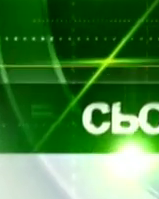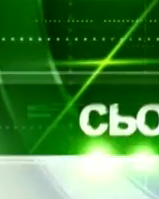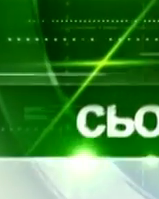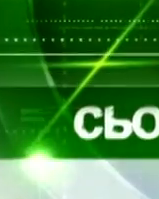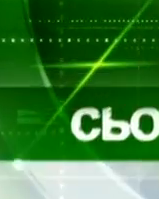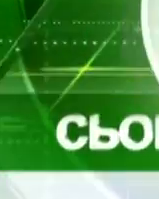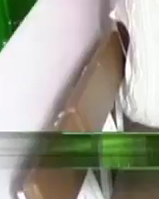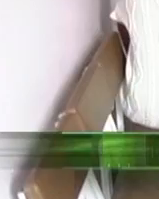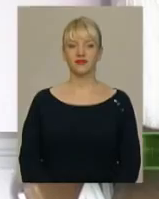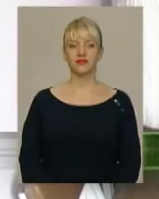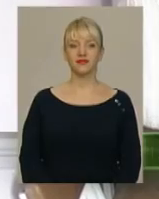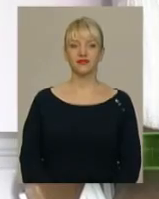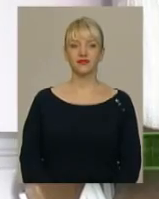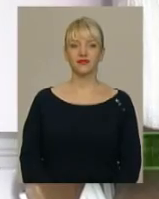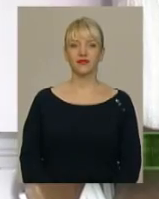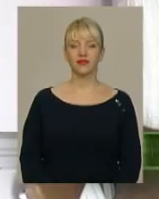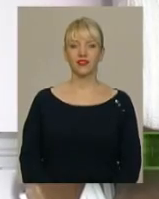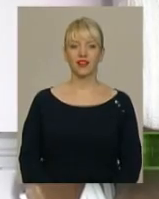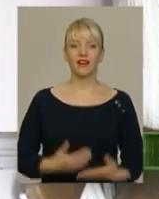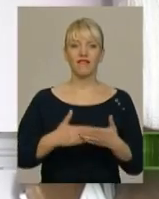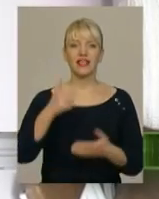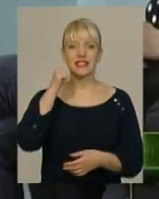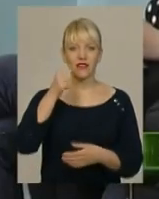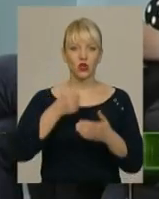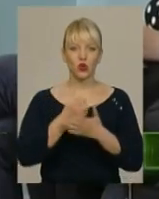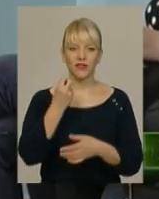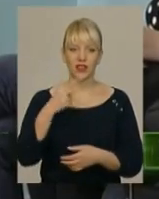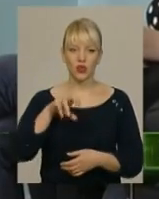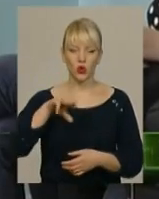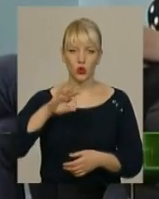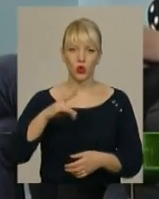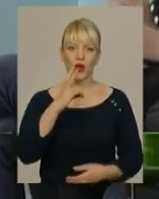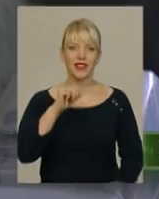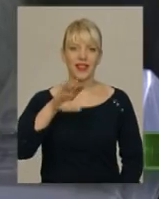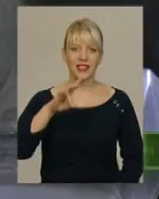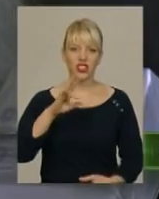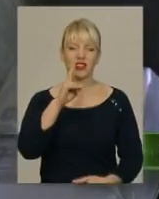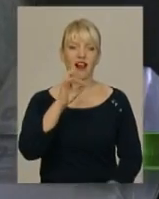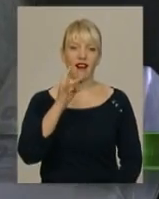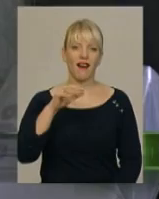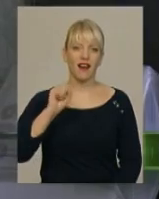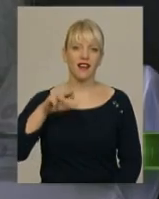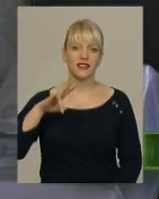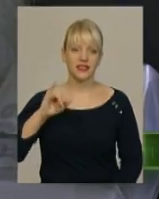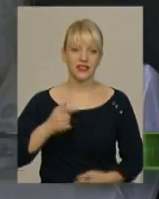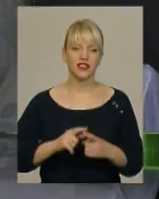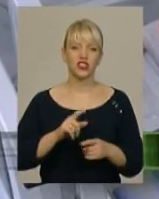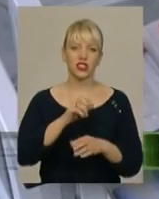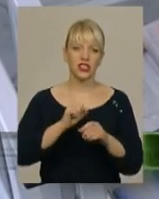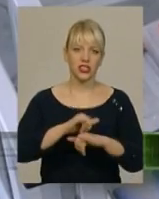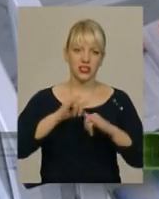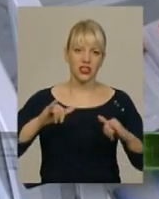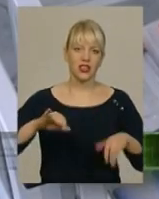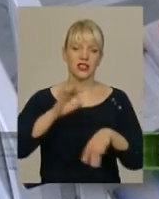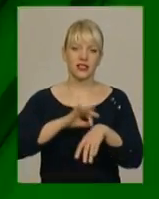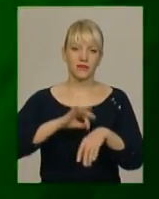Музика Від завтра і до 12 лютого школярі не тішене на карантині через зростання в місці захворюваності на грип